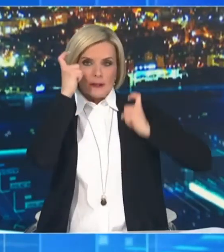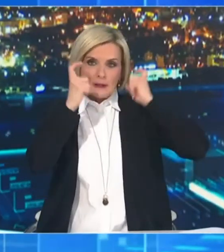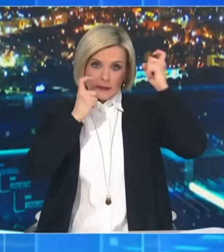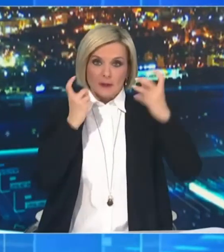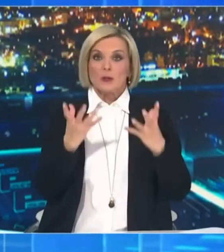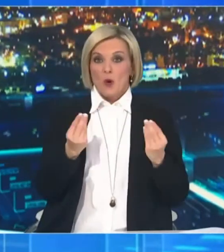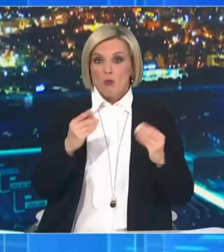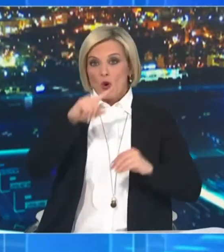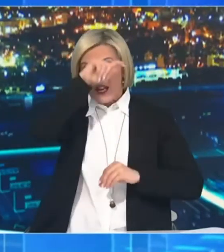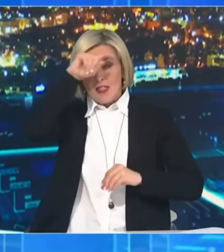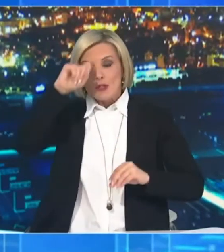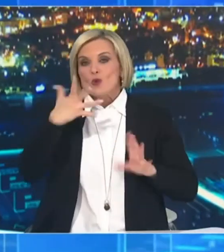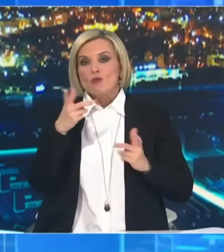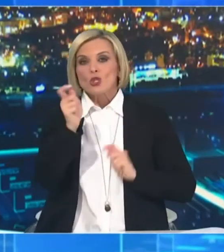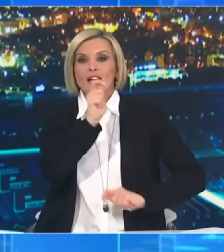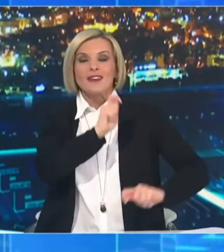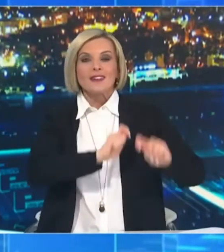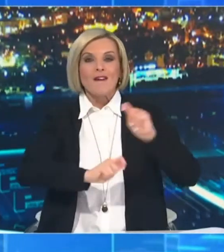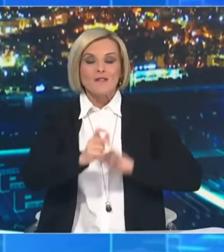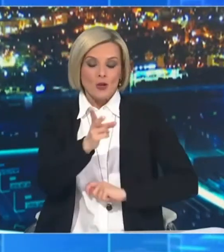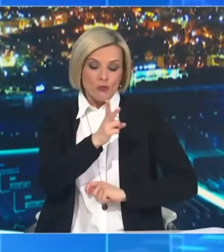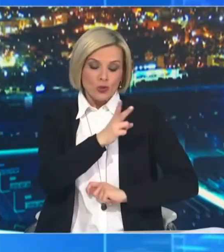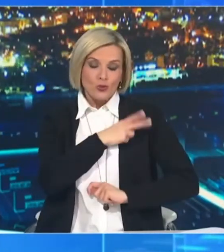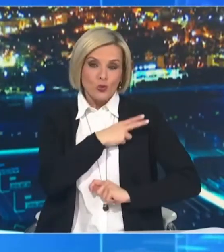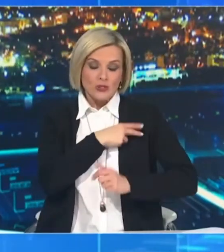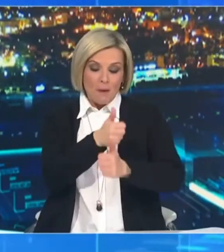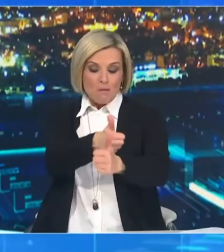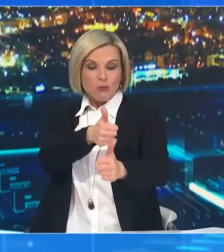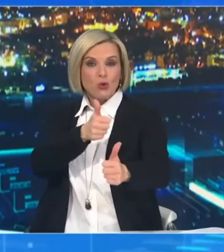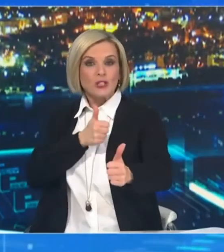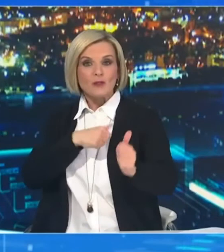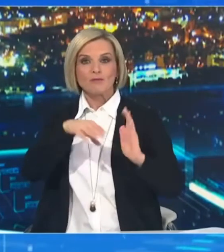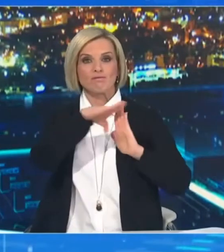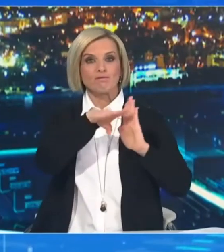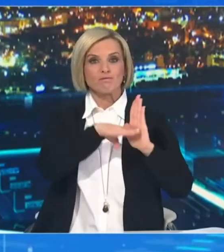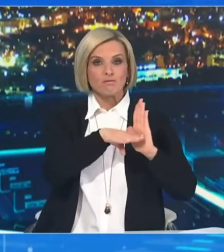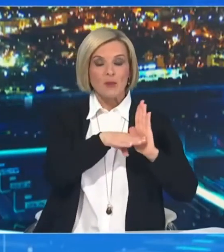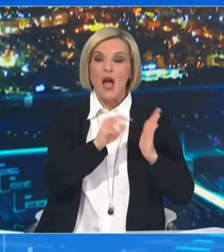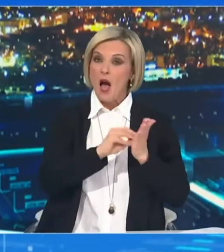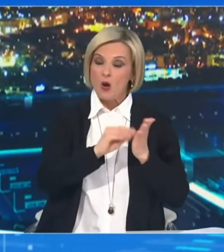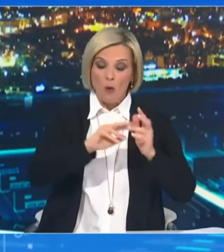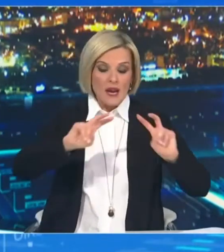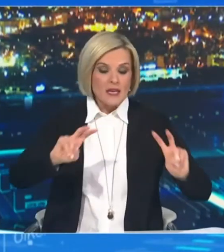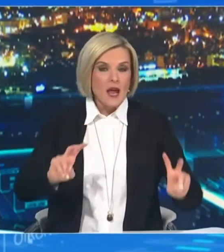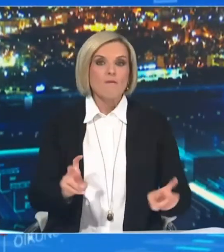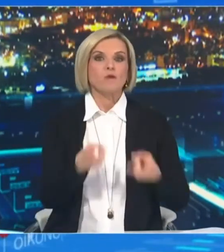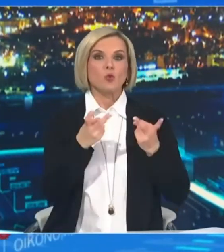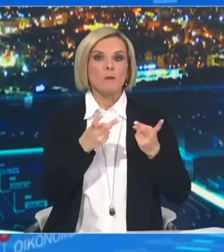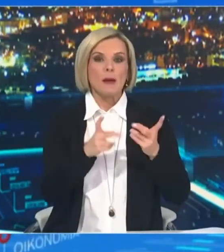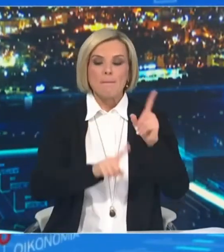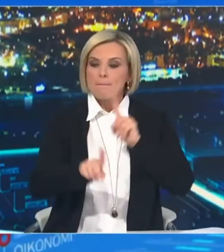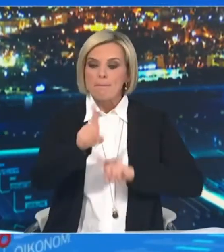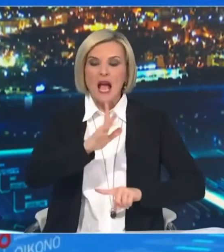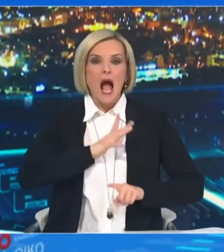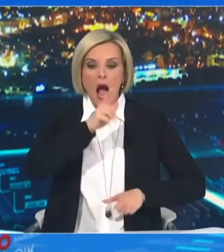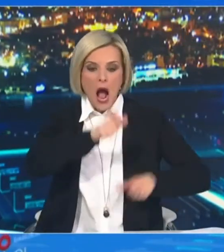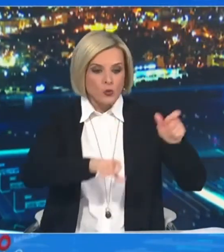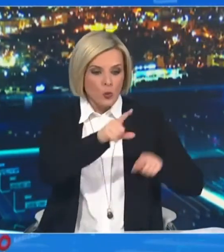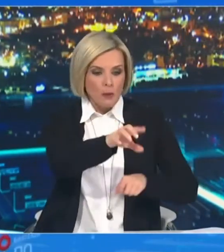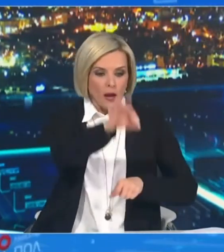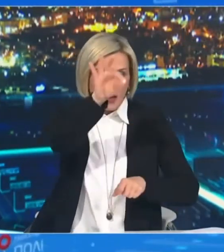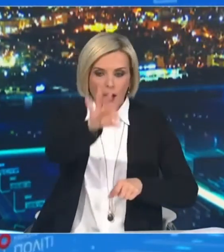δύσκολη είναι αυτή η ταξινόμηση αλλά και η ανέβρεση των ατόμων που έχουν αυτά τα νοσήματα.